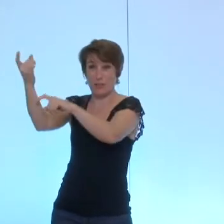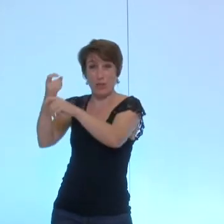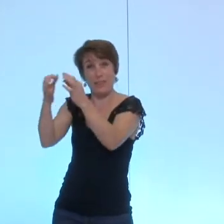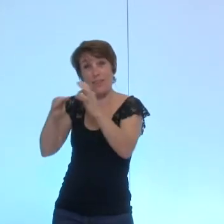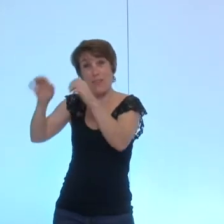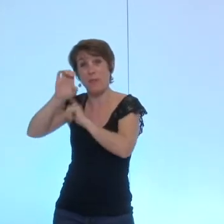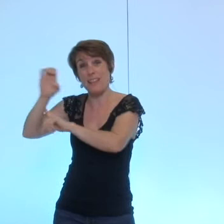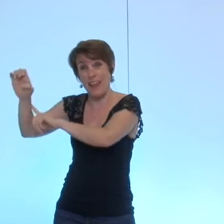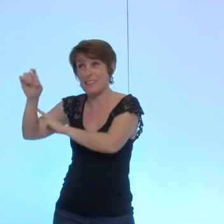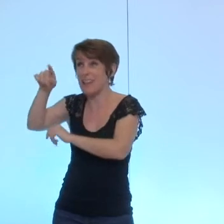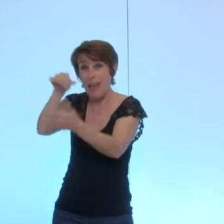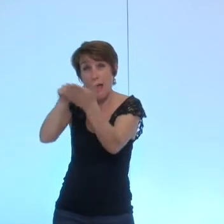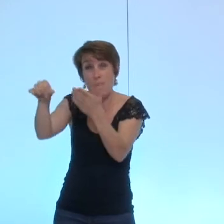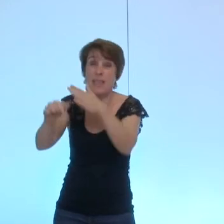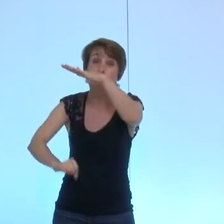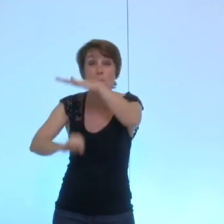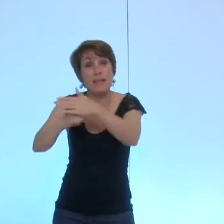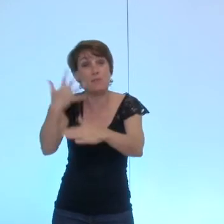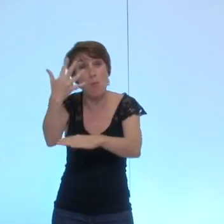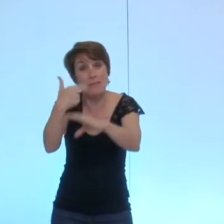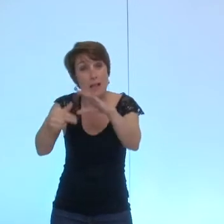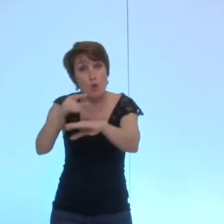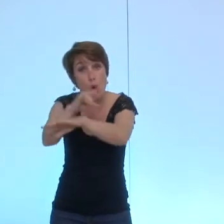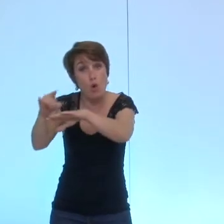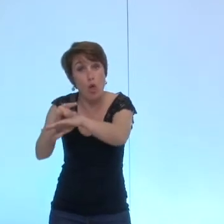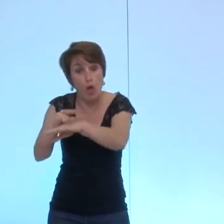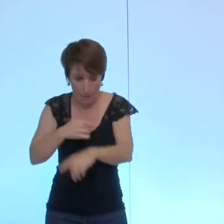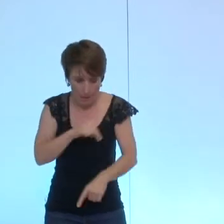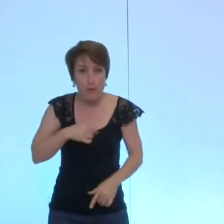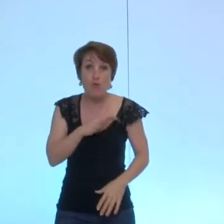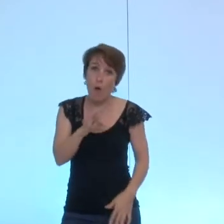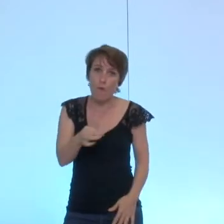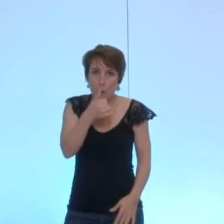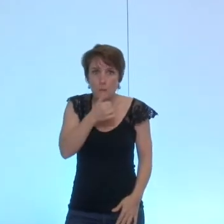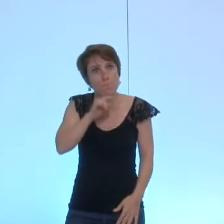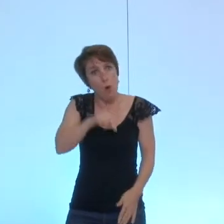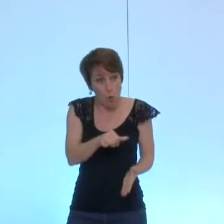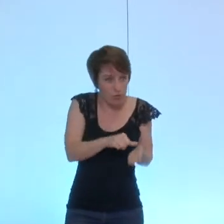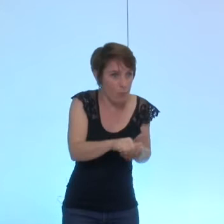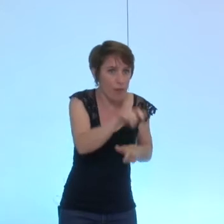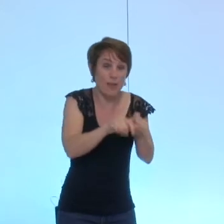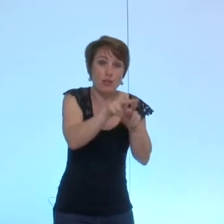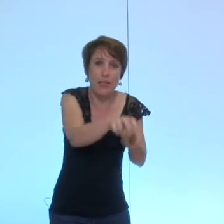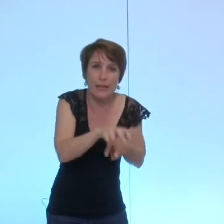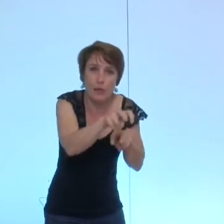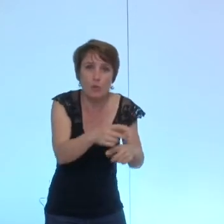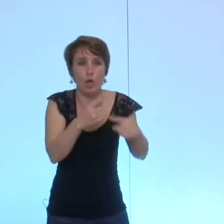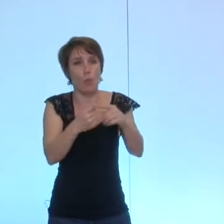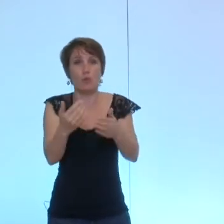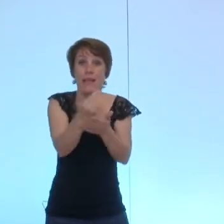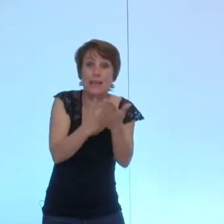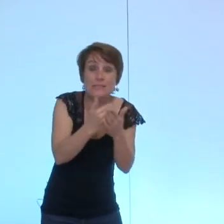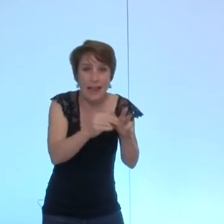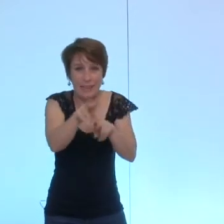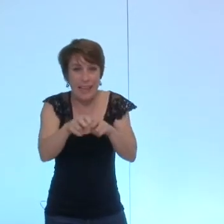payés grand maximum à 5 euros de l'heure et que nous en France on est obligé de payer nos agriculteurs et nos salariés agricoles